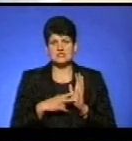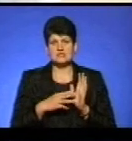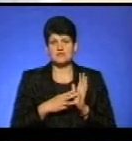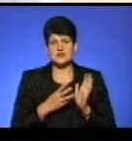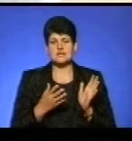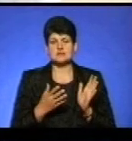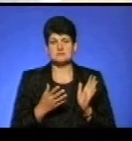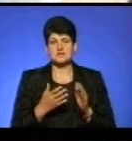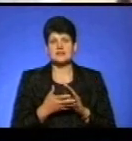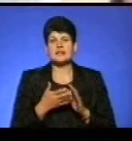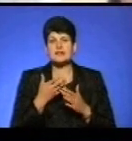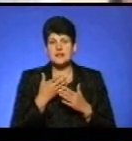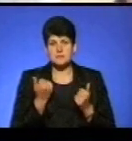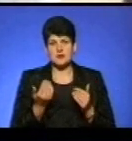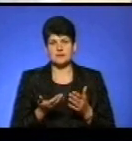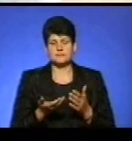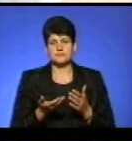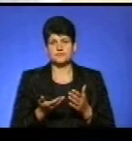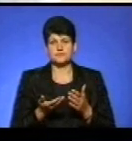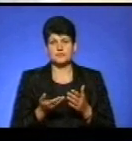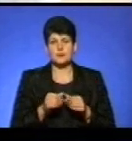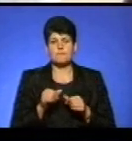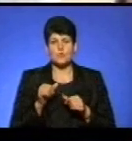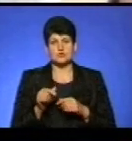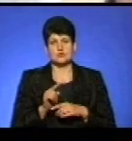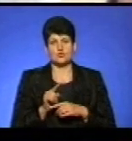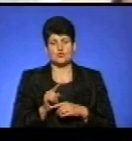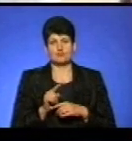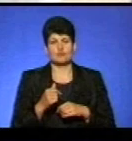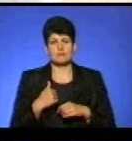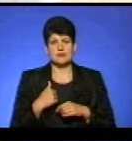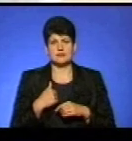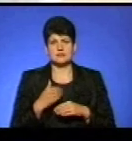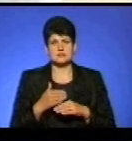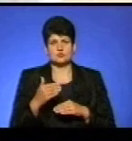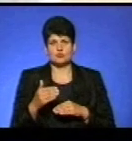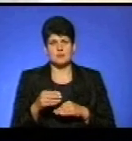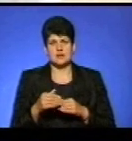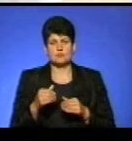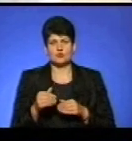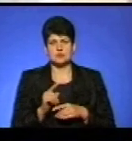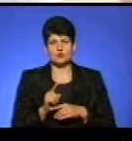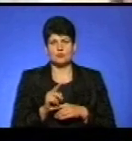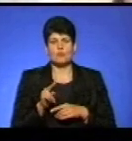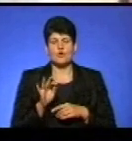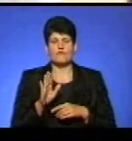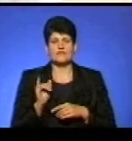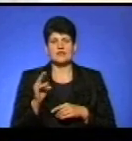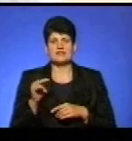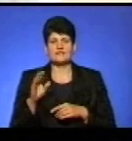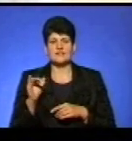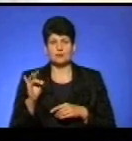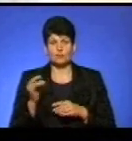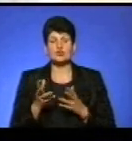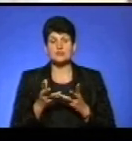8, і немає. Розумієте? Так що ми не заступали поза норму, по відвідуваності. Хоча по